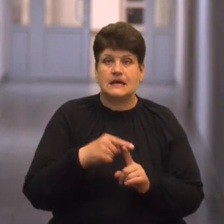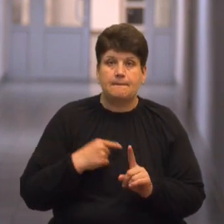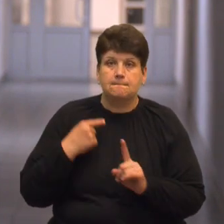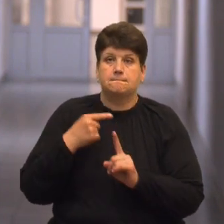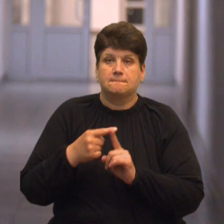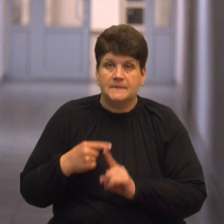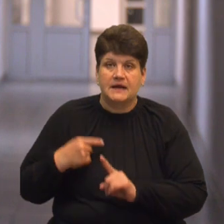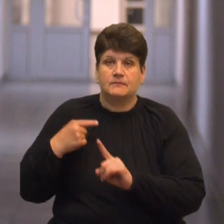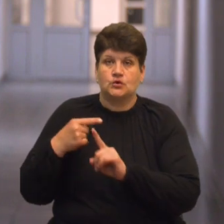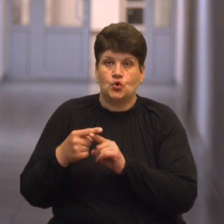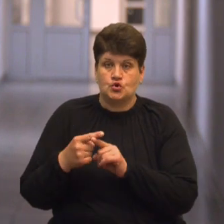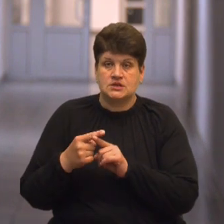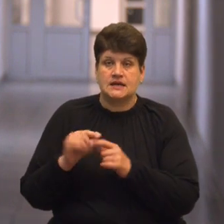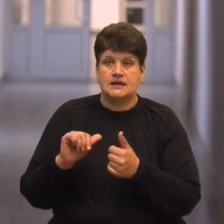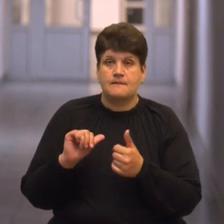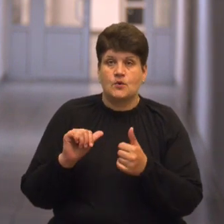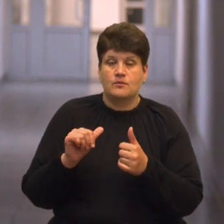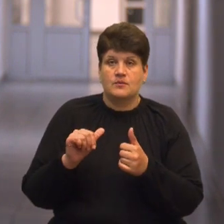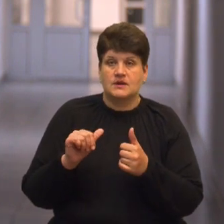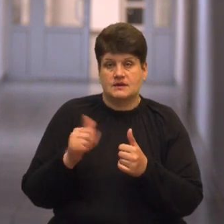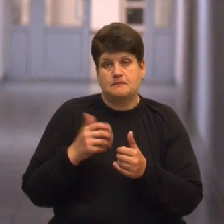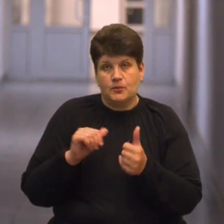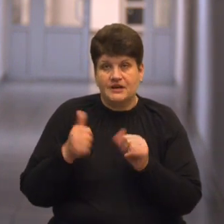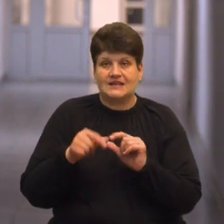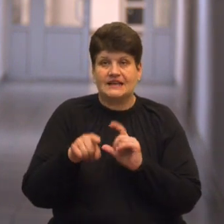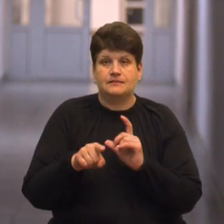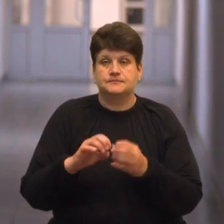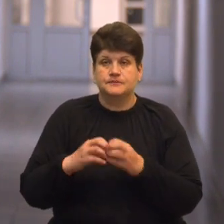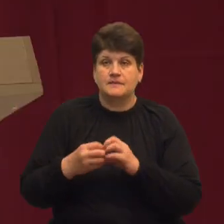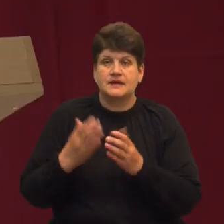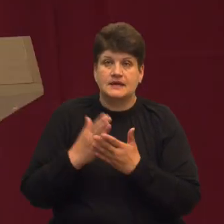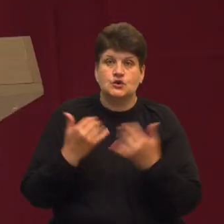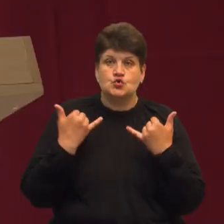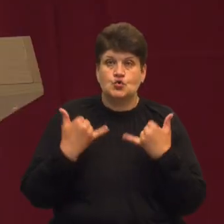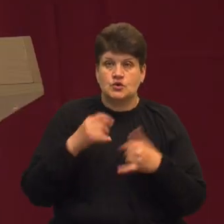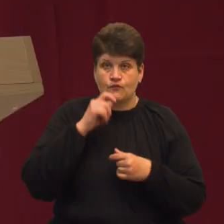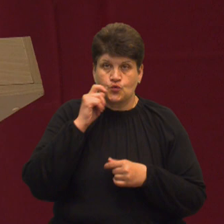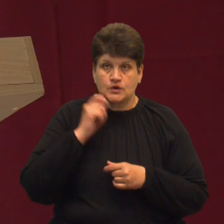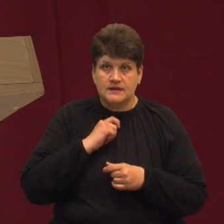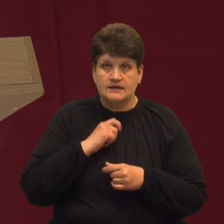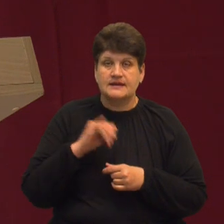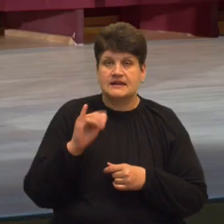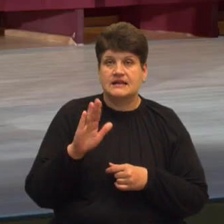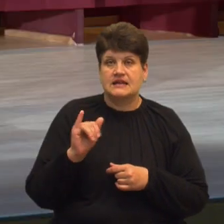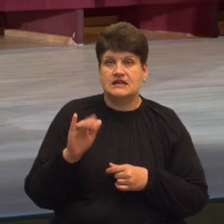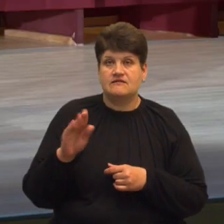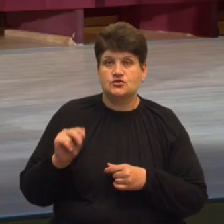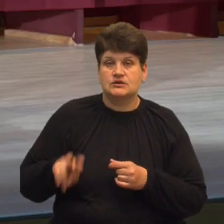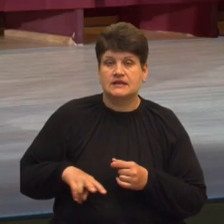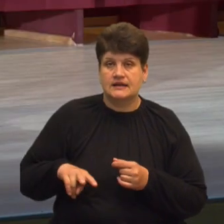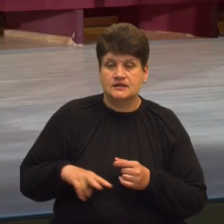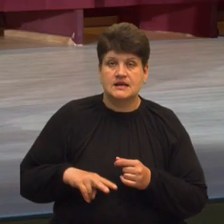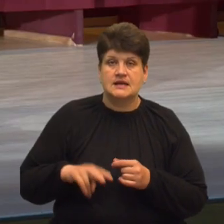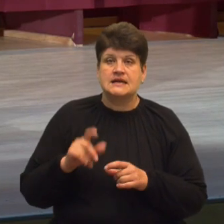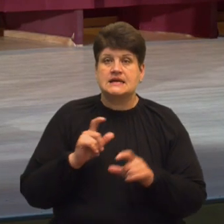основне попередження тих викликів, які є сьогодні в Україні. Ірина Євашчук – директорка Інституту міжнародних